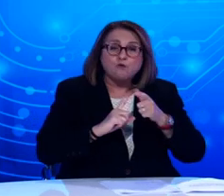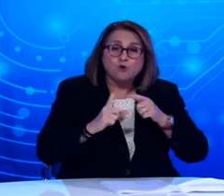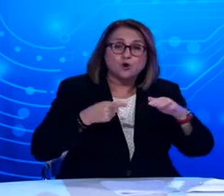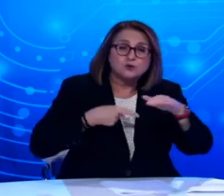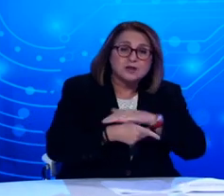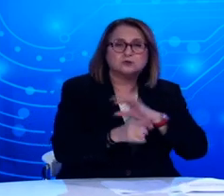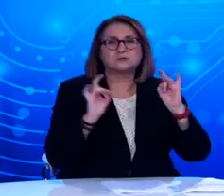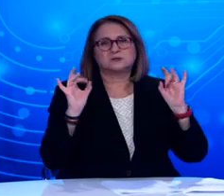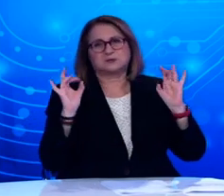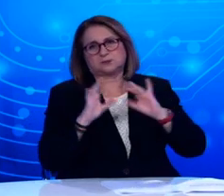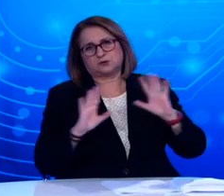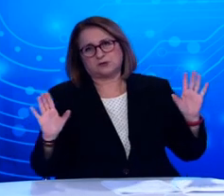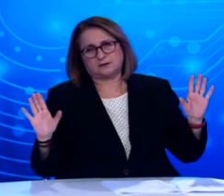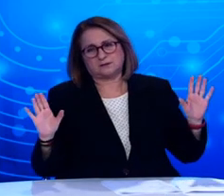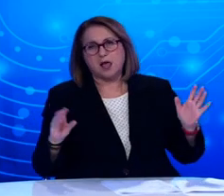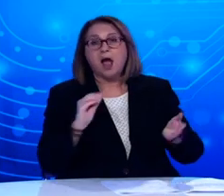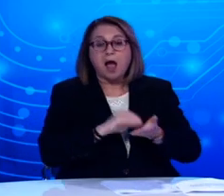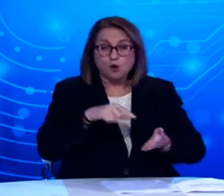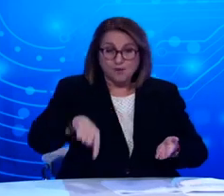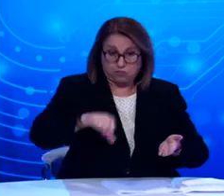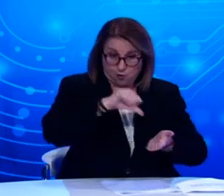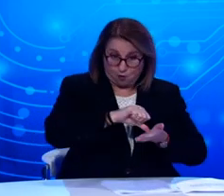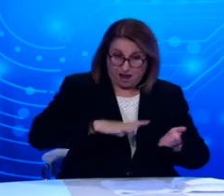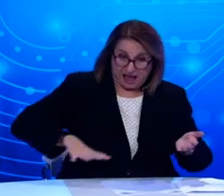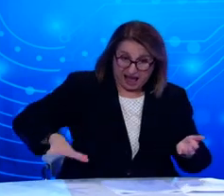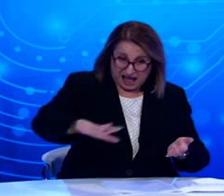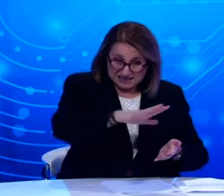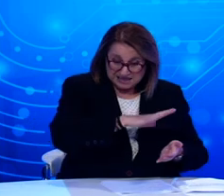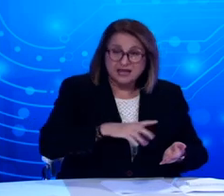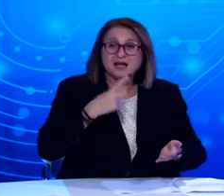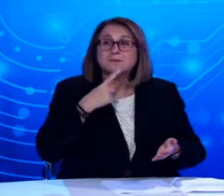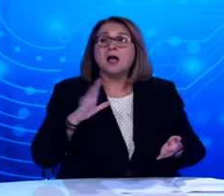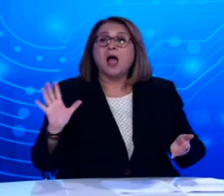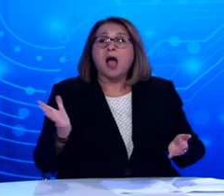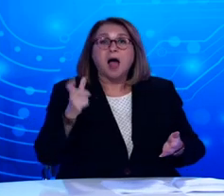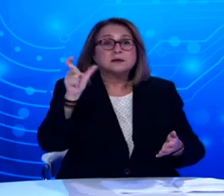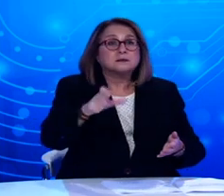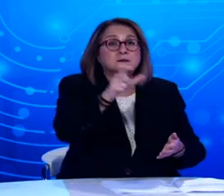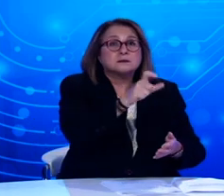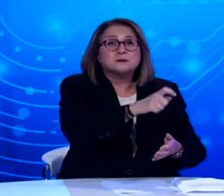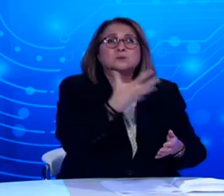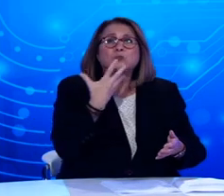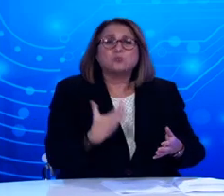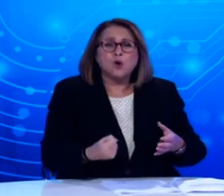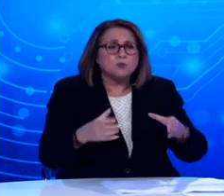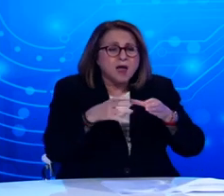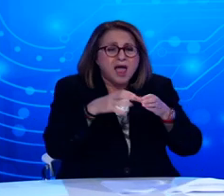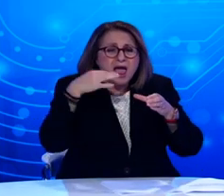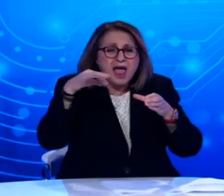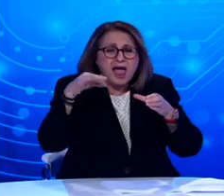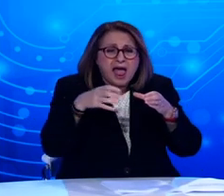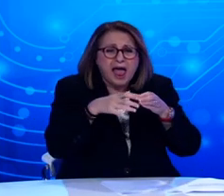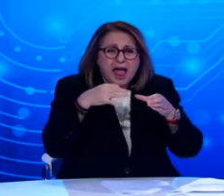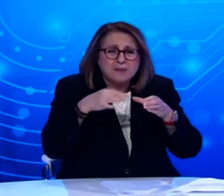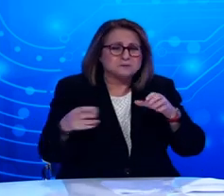Επιπλέον, για την Αττική, αποφασίζεται η διαμονία συμπτοματικών θετικών κρουσμάτων που ανήκουν σε ευάλωτες πληθυσμιακές ομάδες,